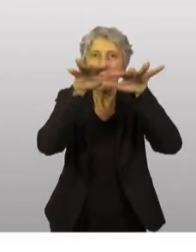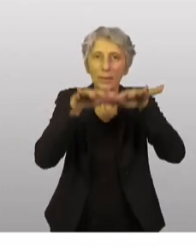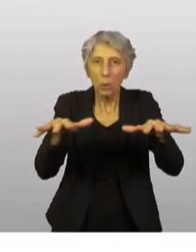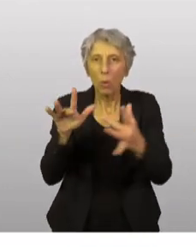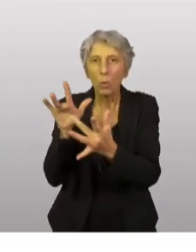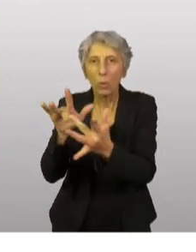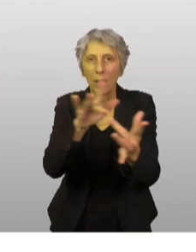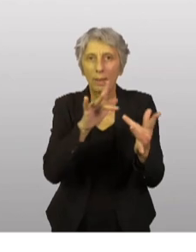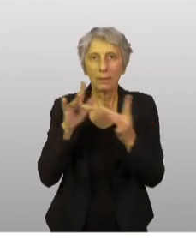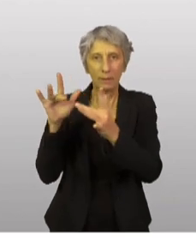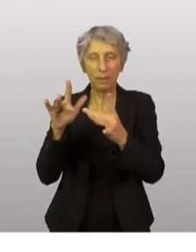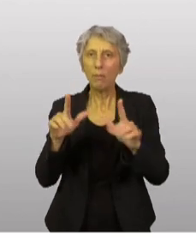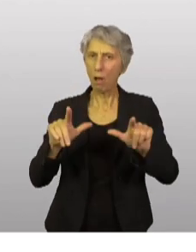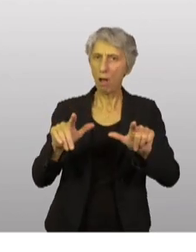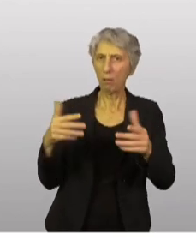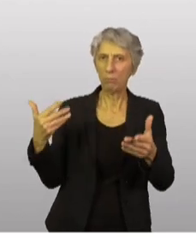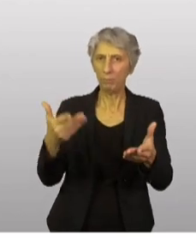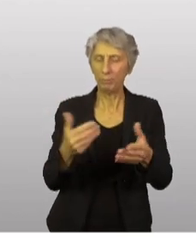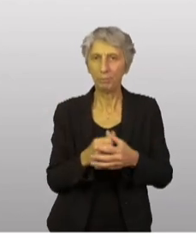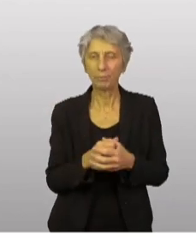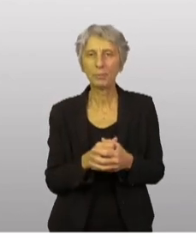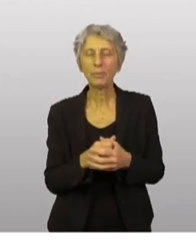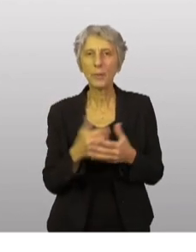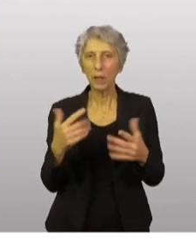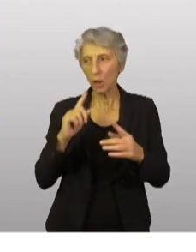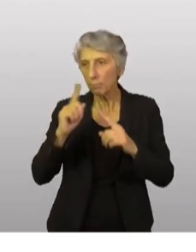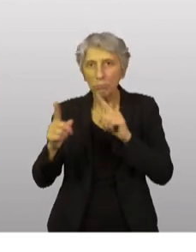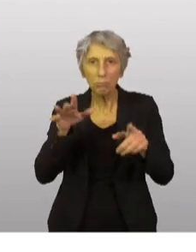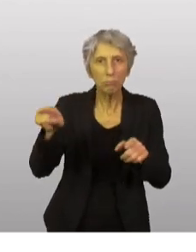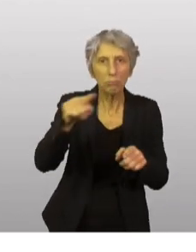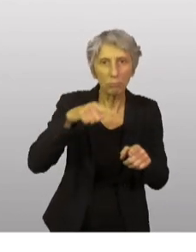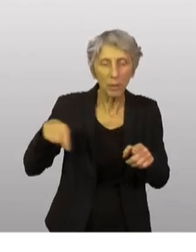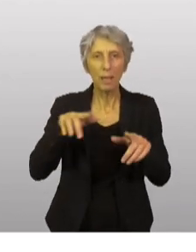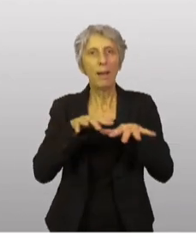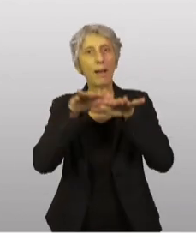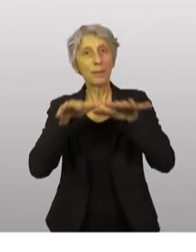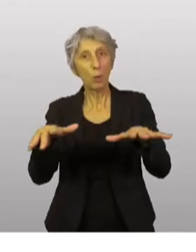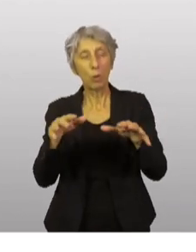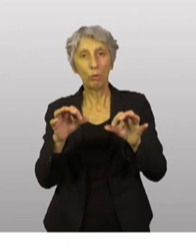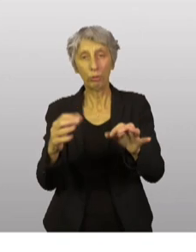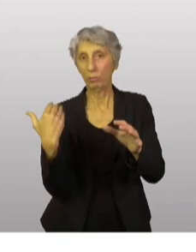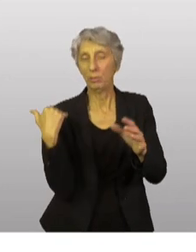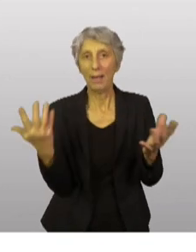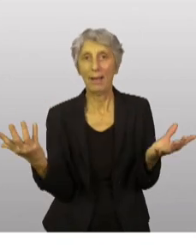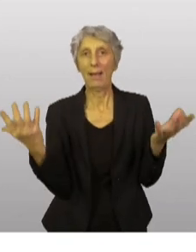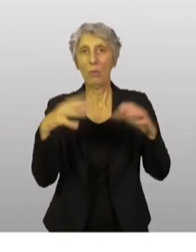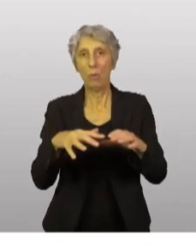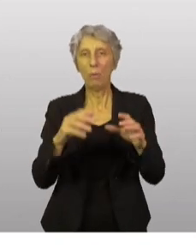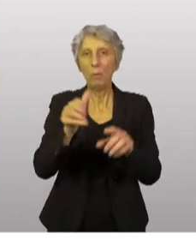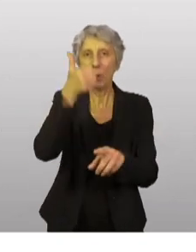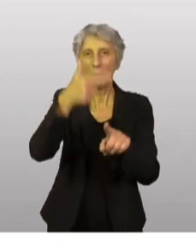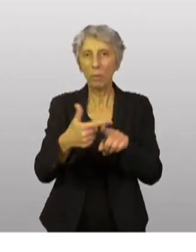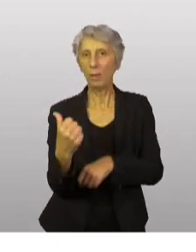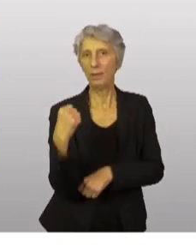contact qui existent d'ores et déjà, qui ont été désignés. Et ce réseau s'est même réuni pour la première fois